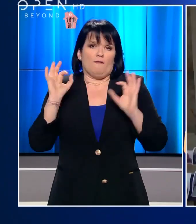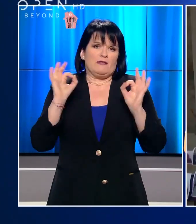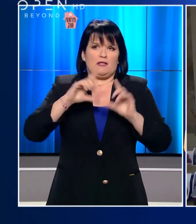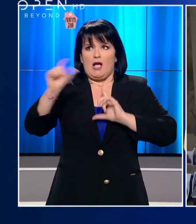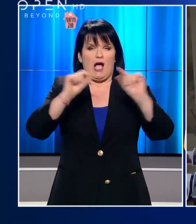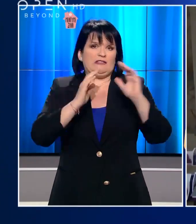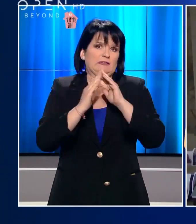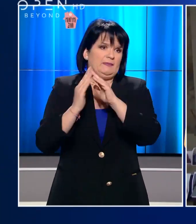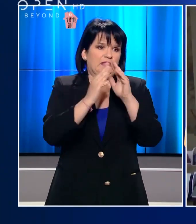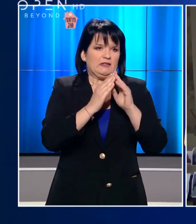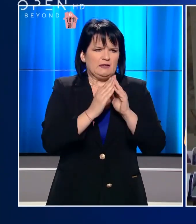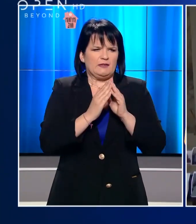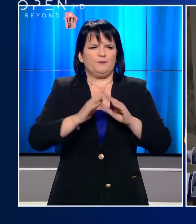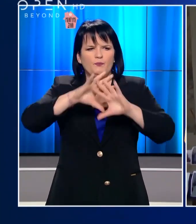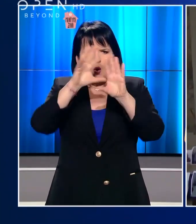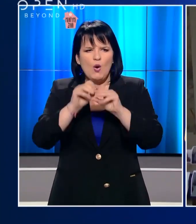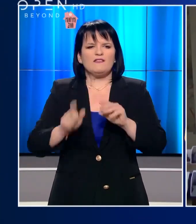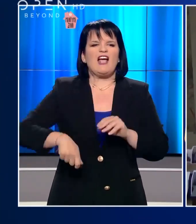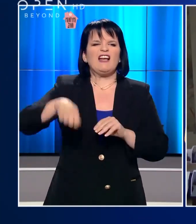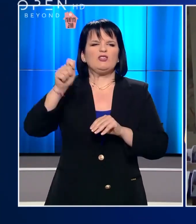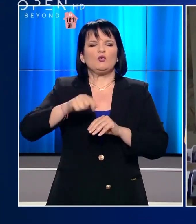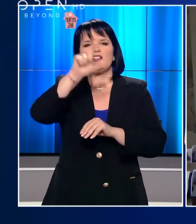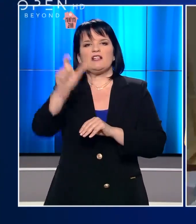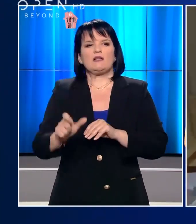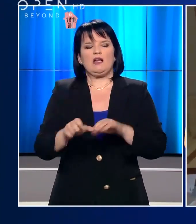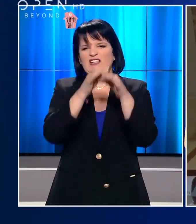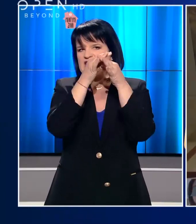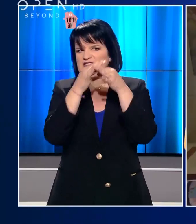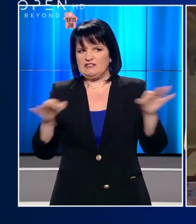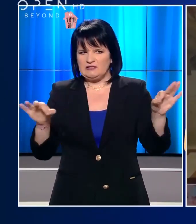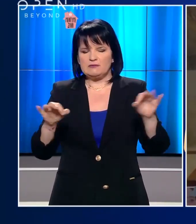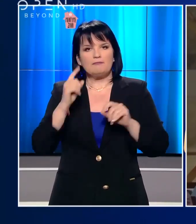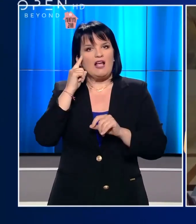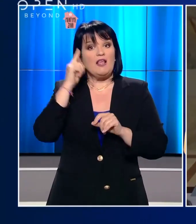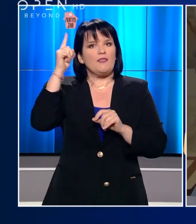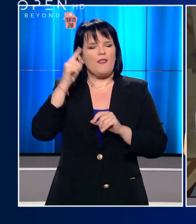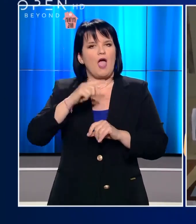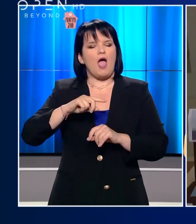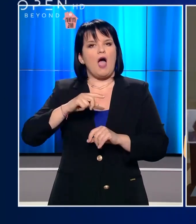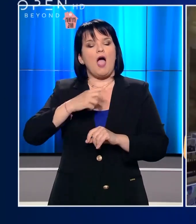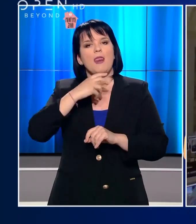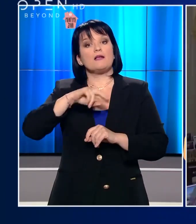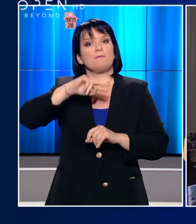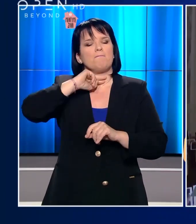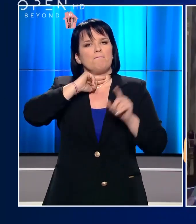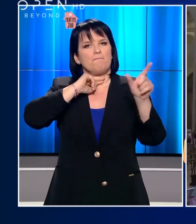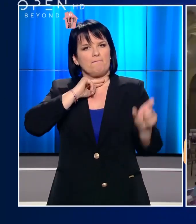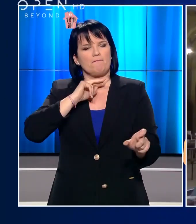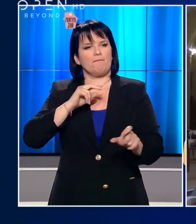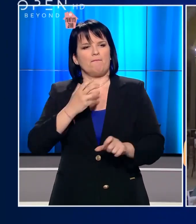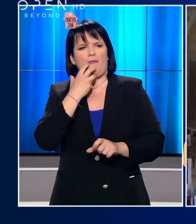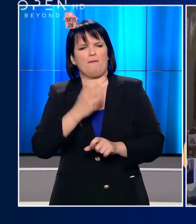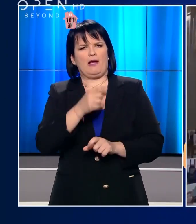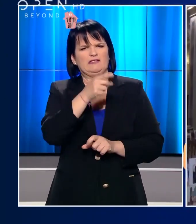Με τις λειτουργίες να πραγματοποιούνται στην Ιταλία χωρίς την παρουσία πιστών ένας ιερέας του Ρομπιάνου τύπωσε φωτογραφίες και τις έβαλε στις